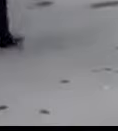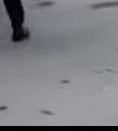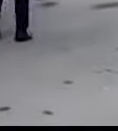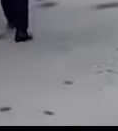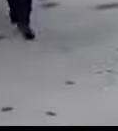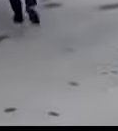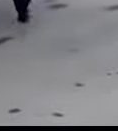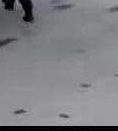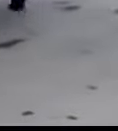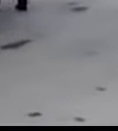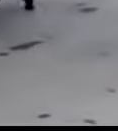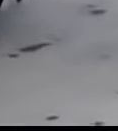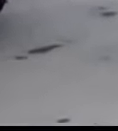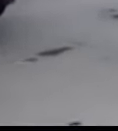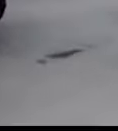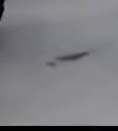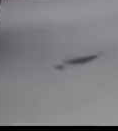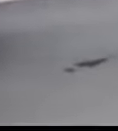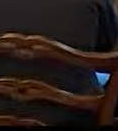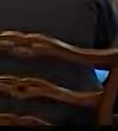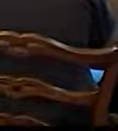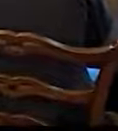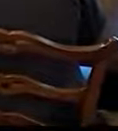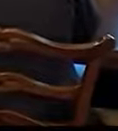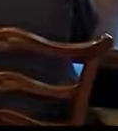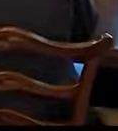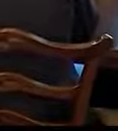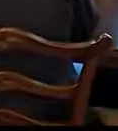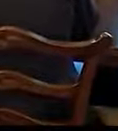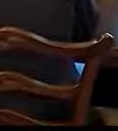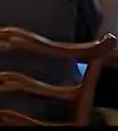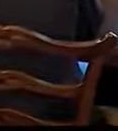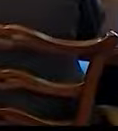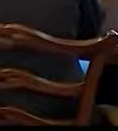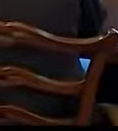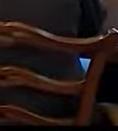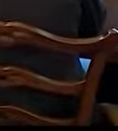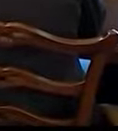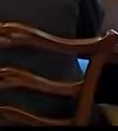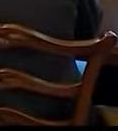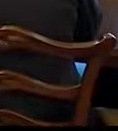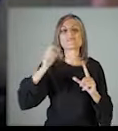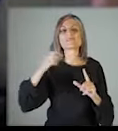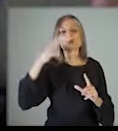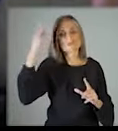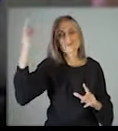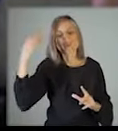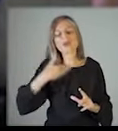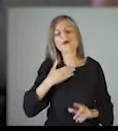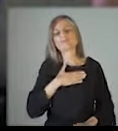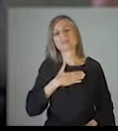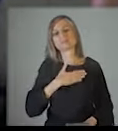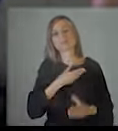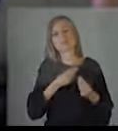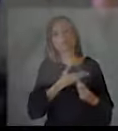του με τον κόσμο του Δημοκρατικού Συναγερμού ενώ εξέφρασε την εγγνωμοσύνη του προς τον πρόεδρο της Δημοκρατίας Νίκονα Στασιάδη ο οποίος τον εμπιστεύτηκε σε διάφορα